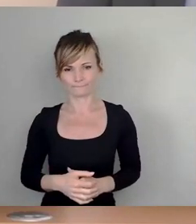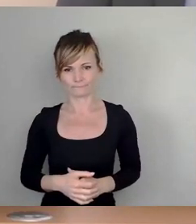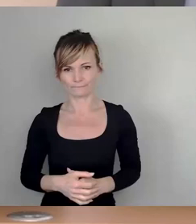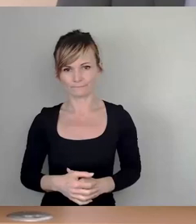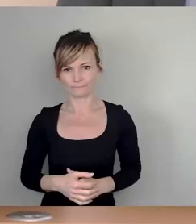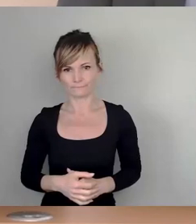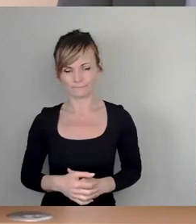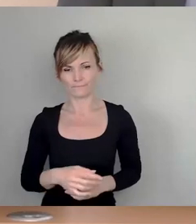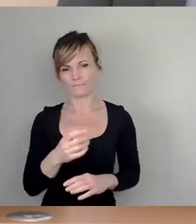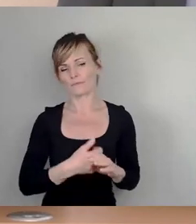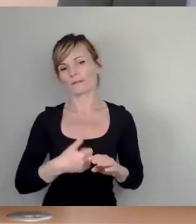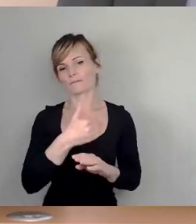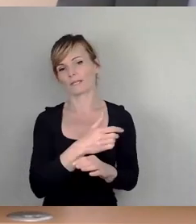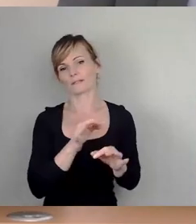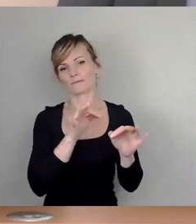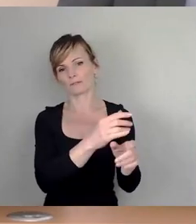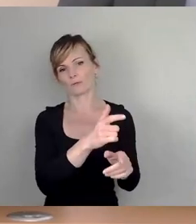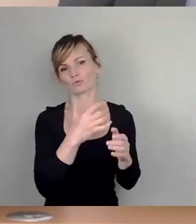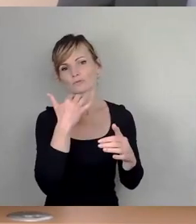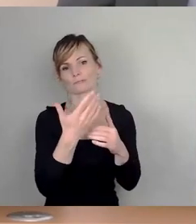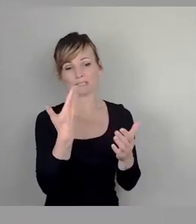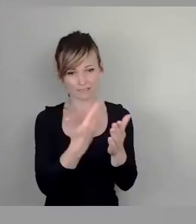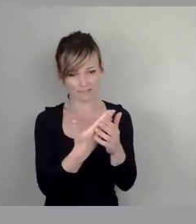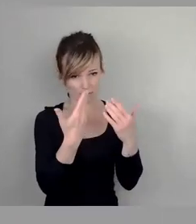Ausschussbericht. Wer dem folgen möchte, den bitte ich jetzt um das Stimmzeichen.